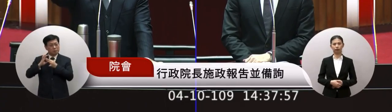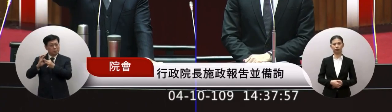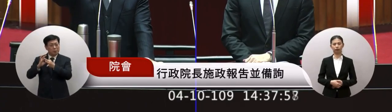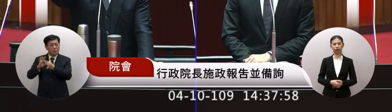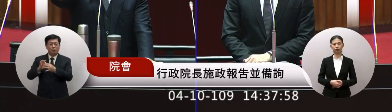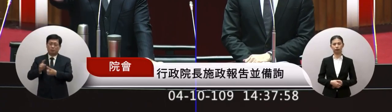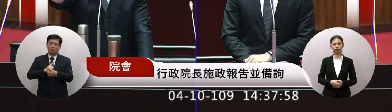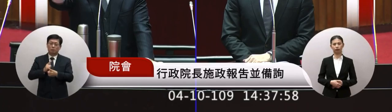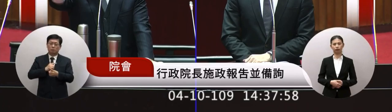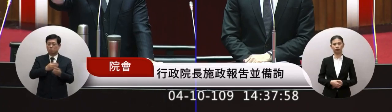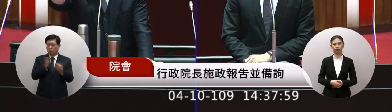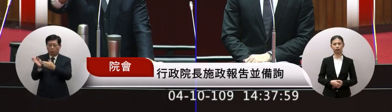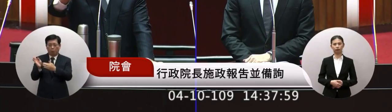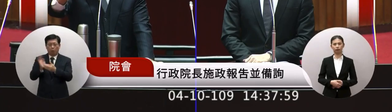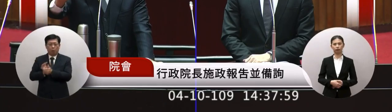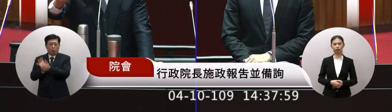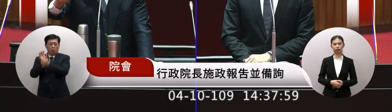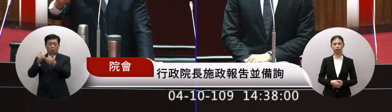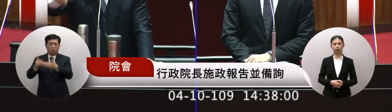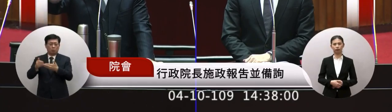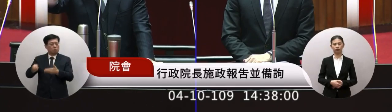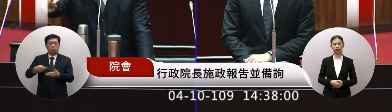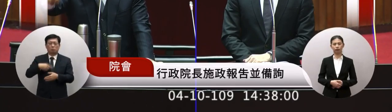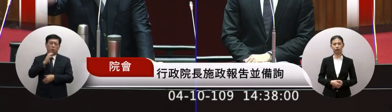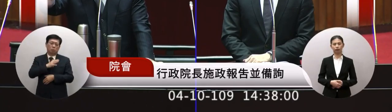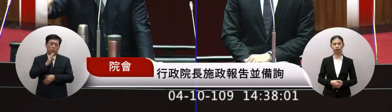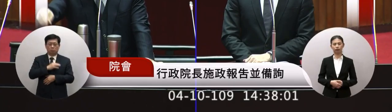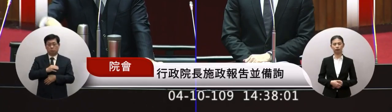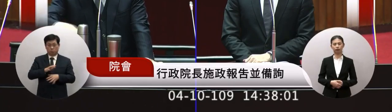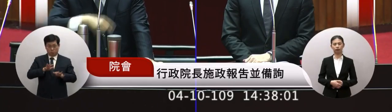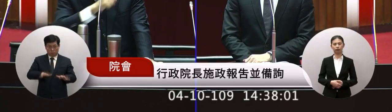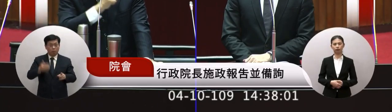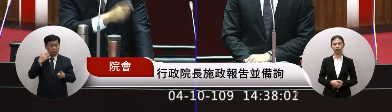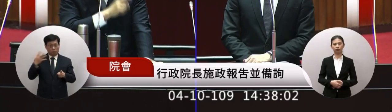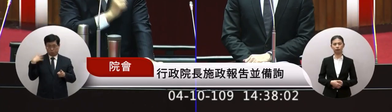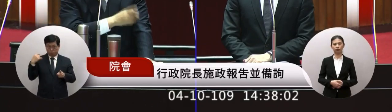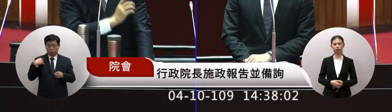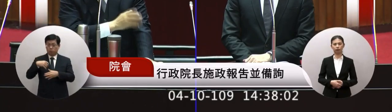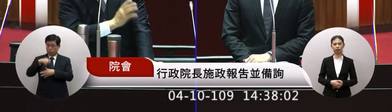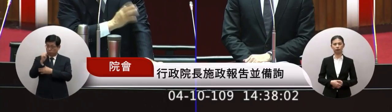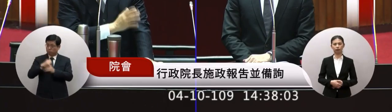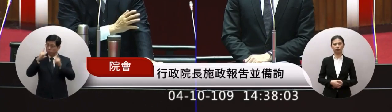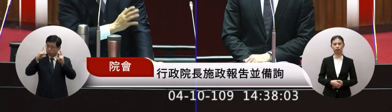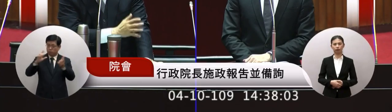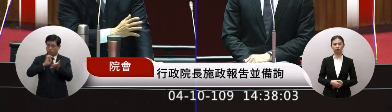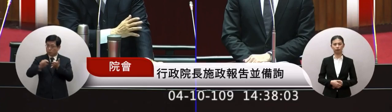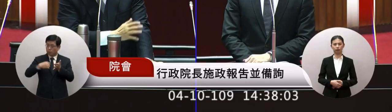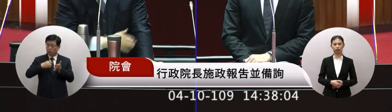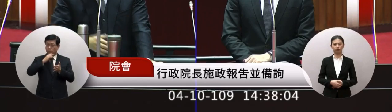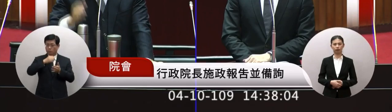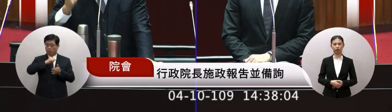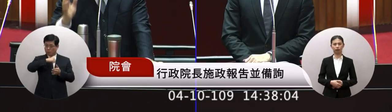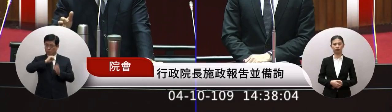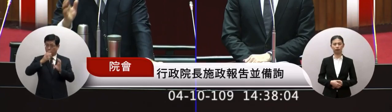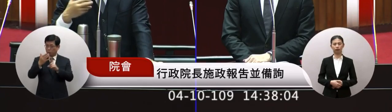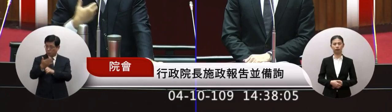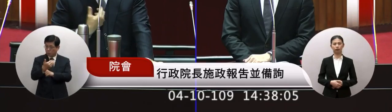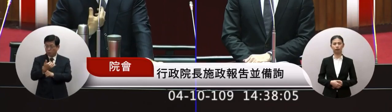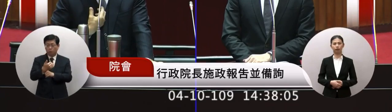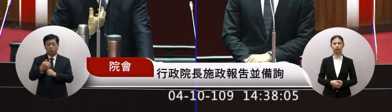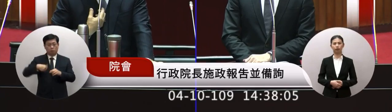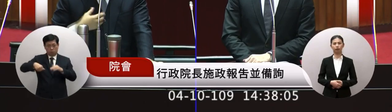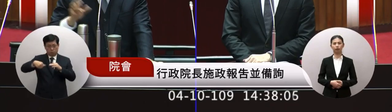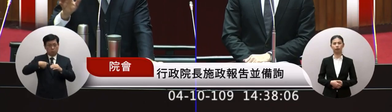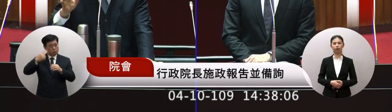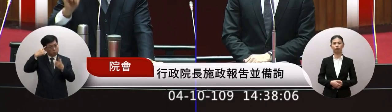他都向中國那不用說但他要再輕抓我們這支國旗輕輕輕